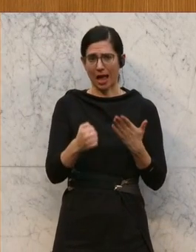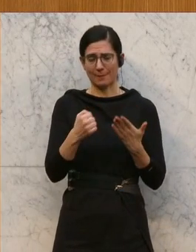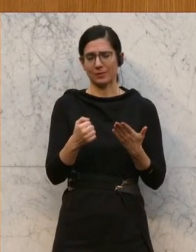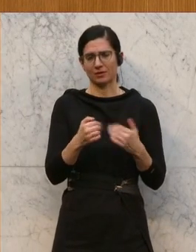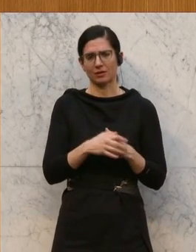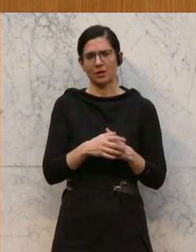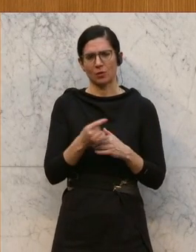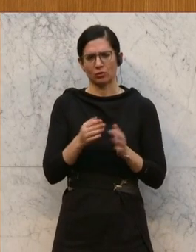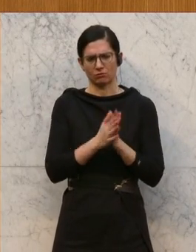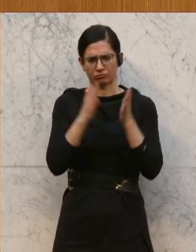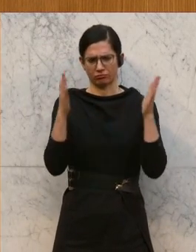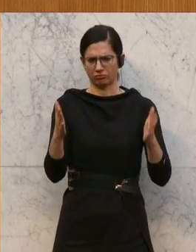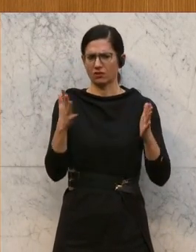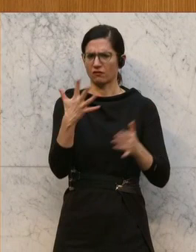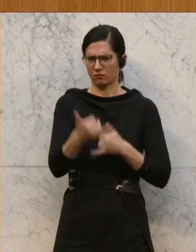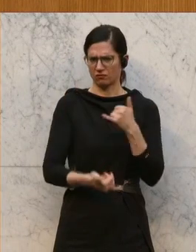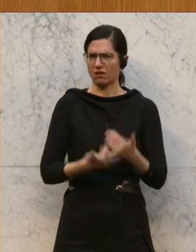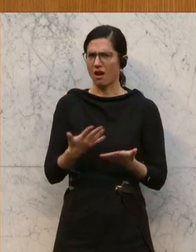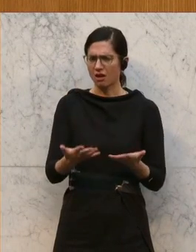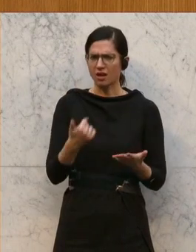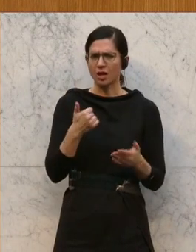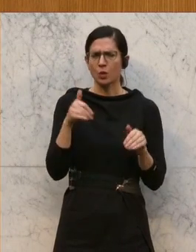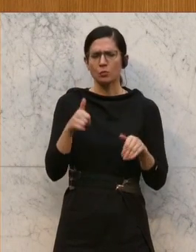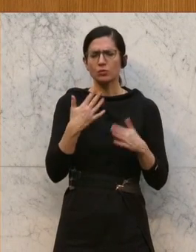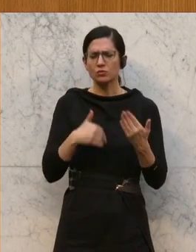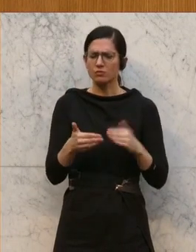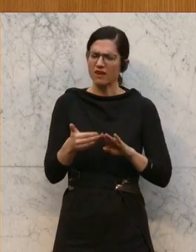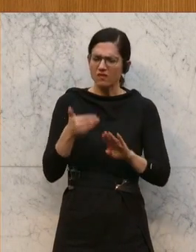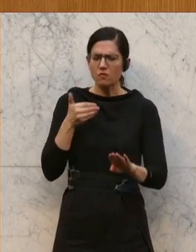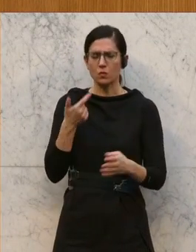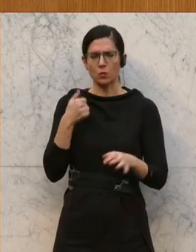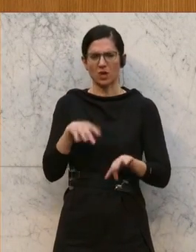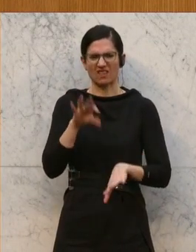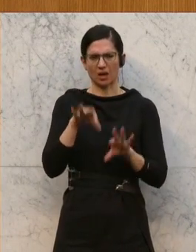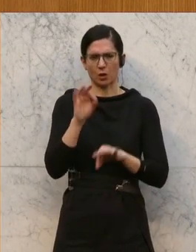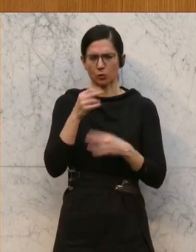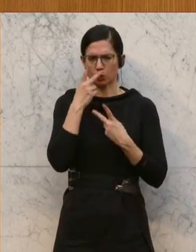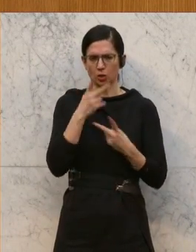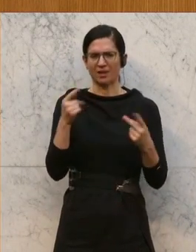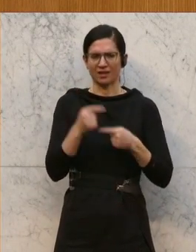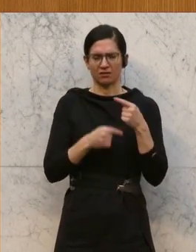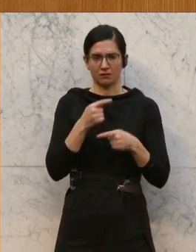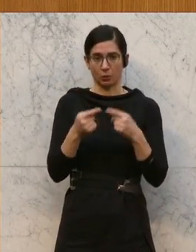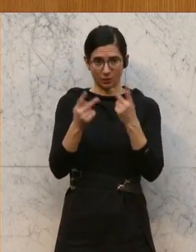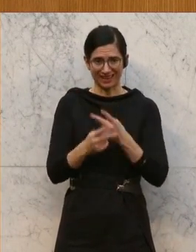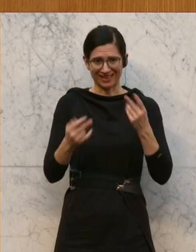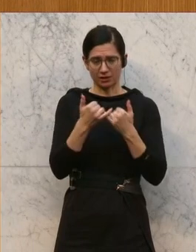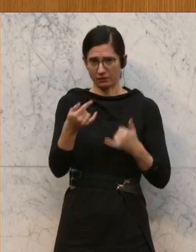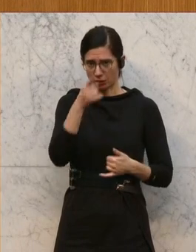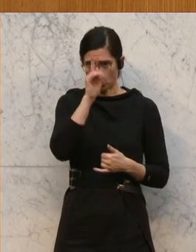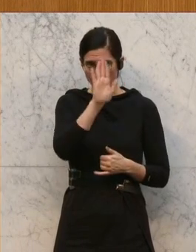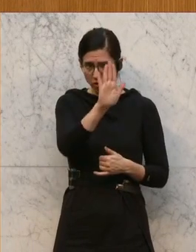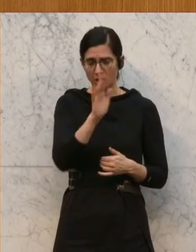ein doch recht langer Zeitraum. Eine Evaluierung wäre zeitiger notwendig, um auch zu sehen, ob die Entwicklungen ähnlich sind wie in Deutschland,